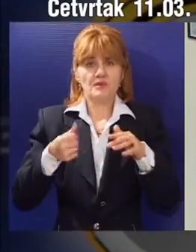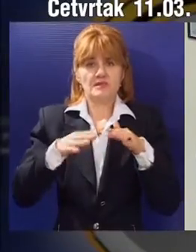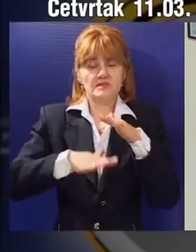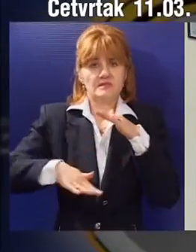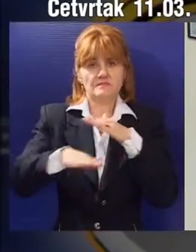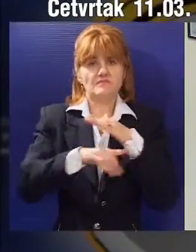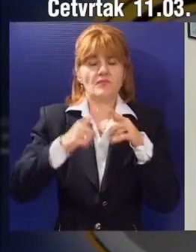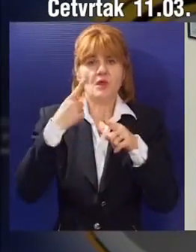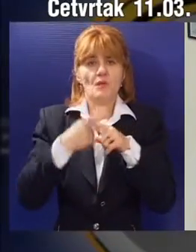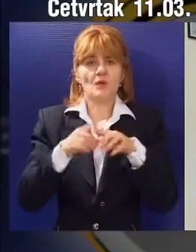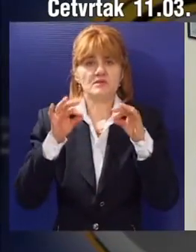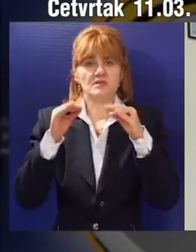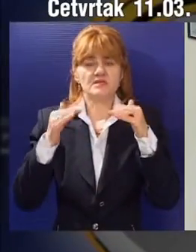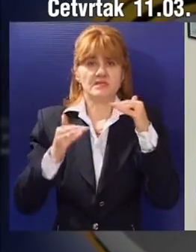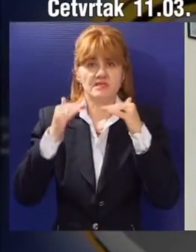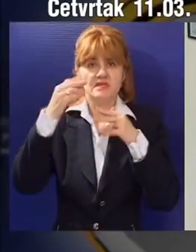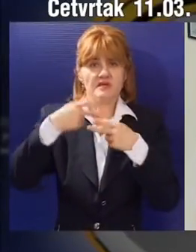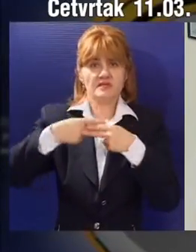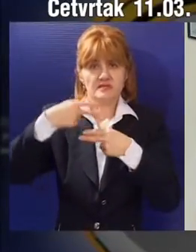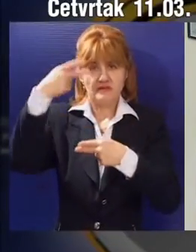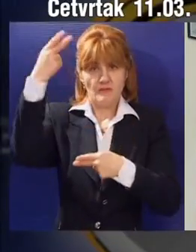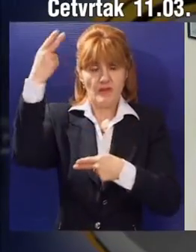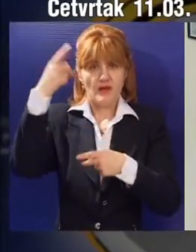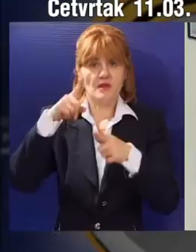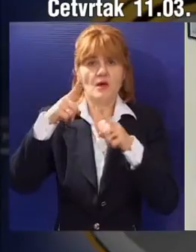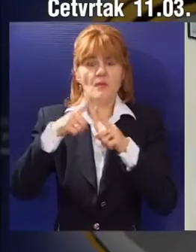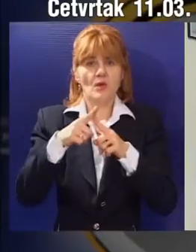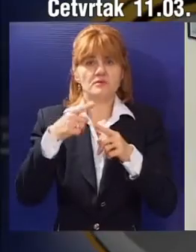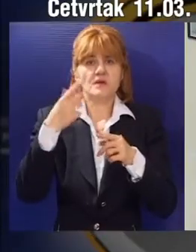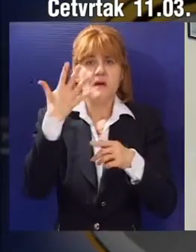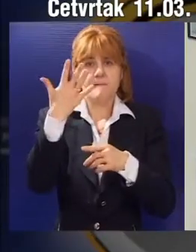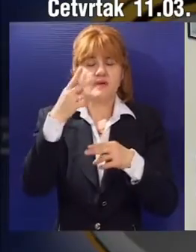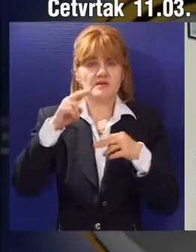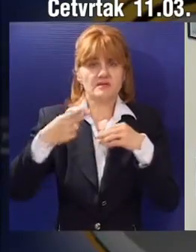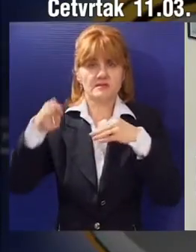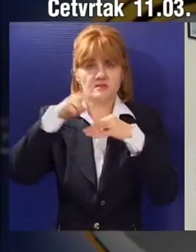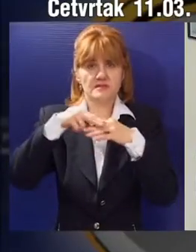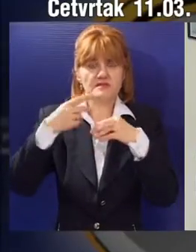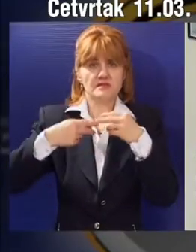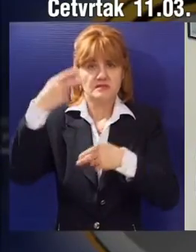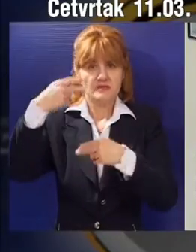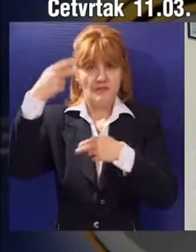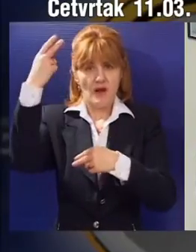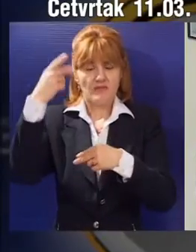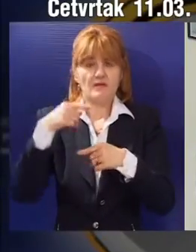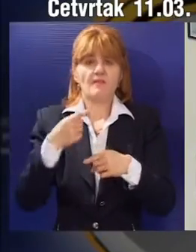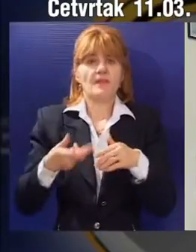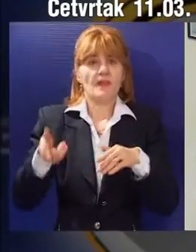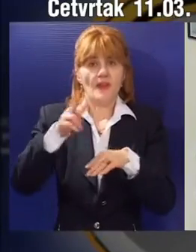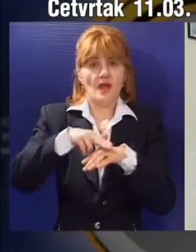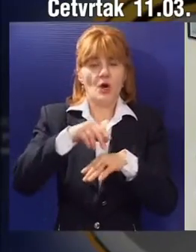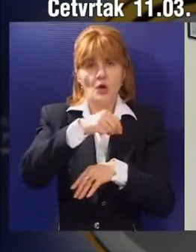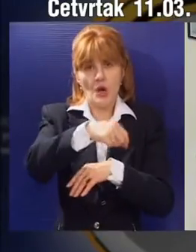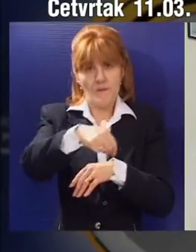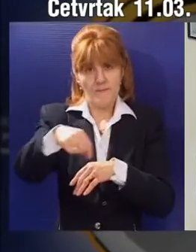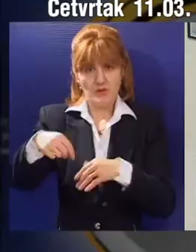prizemlje plus 10 etaža na spratnost prizemlje plus 5 etaža i nakon potpisivanja ovog